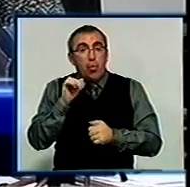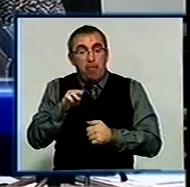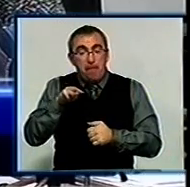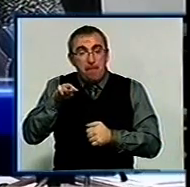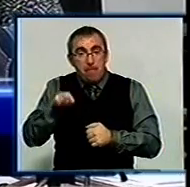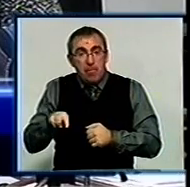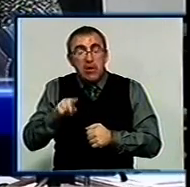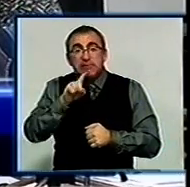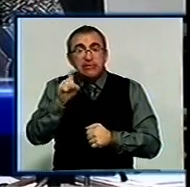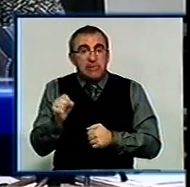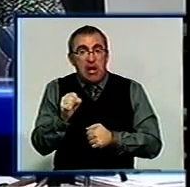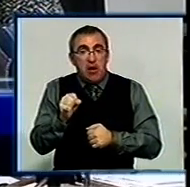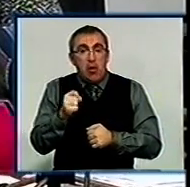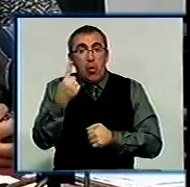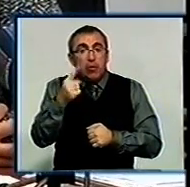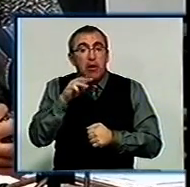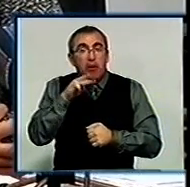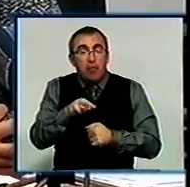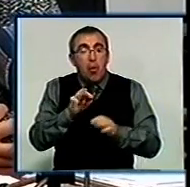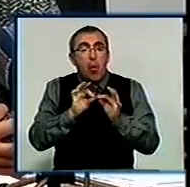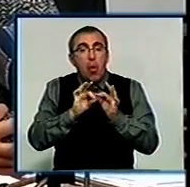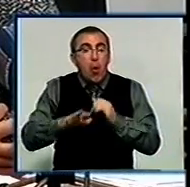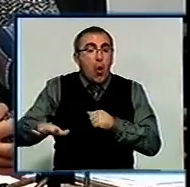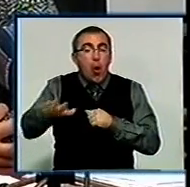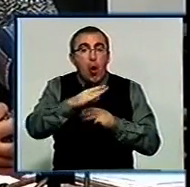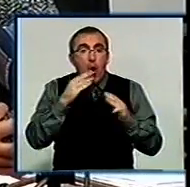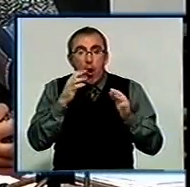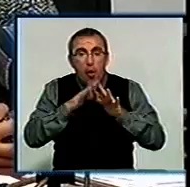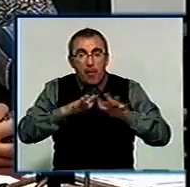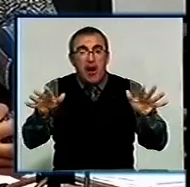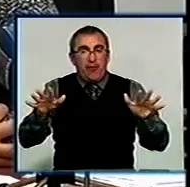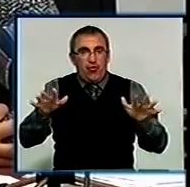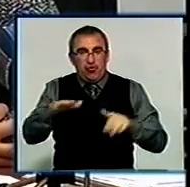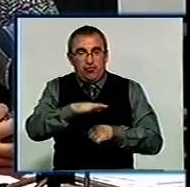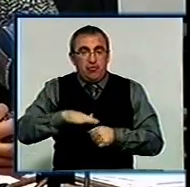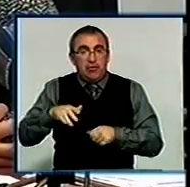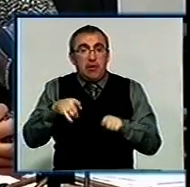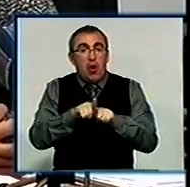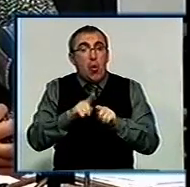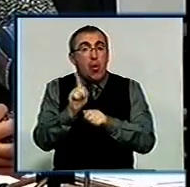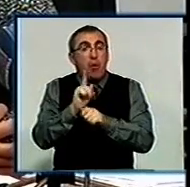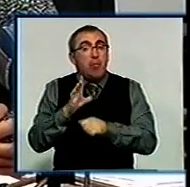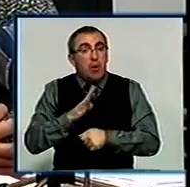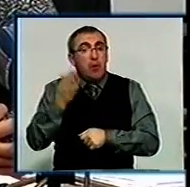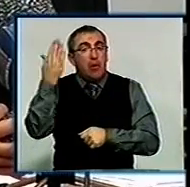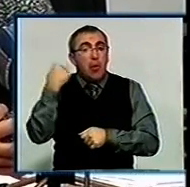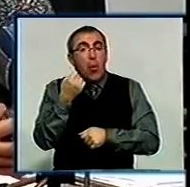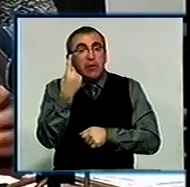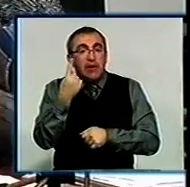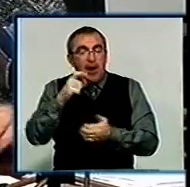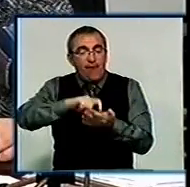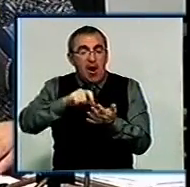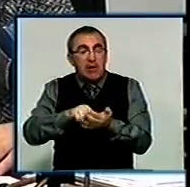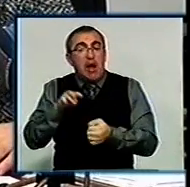за 1 метр опалювальної площі житла. До цього така норма складала 11 квадратних метрів.